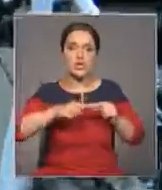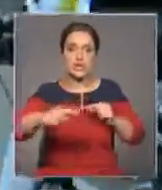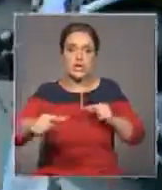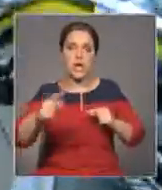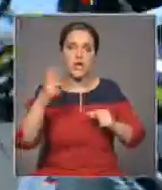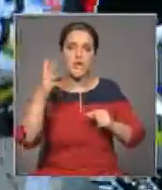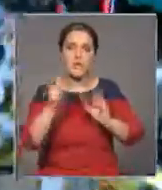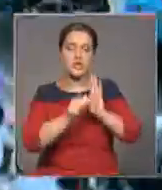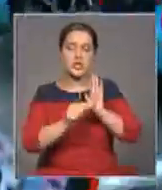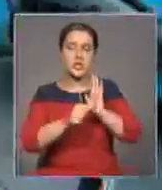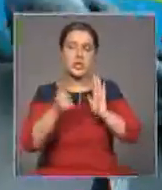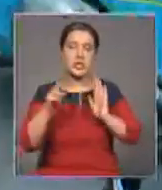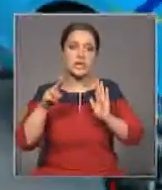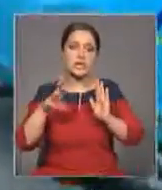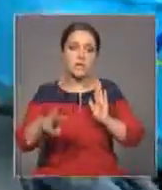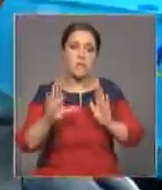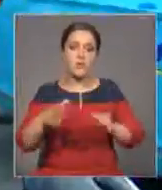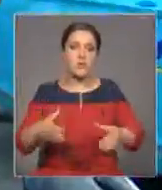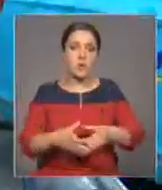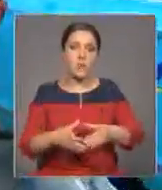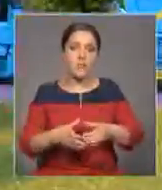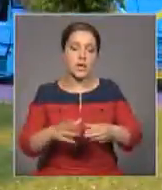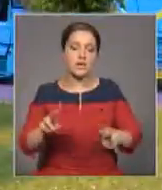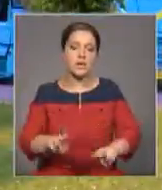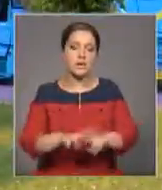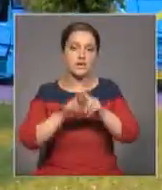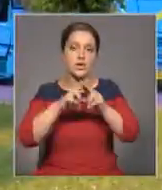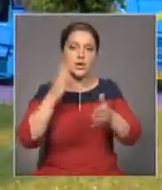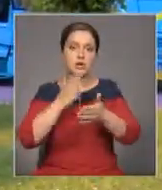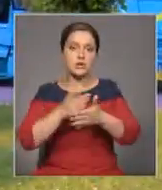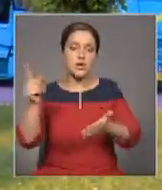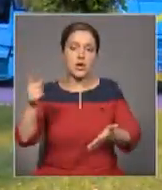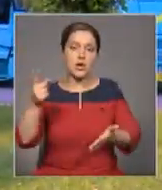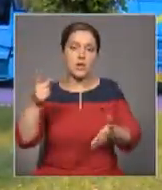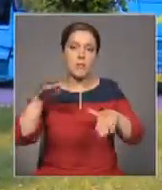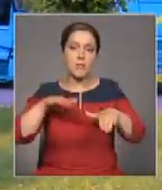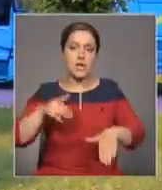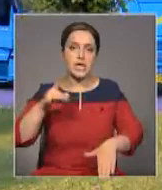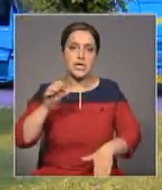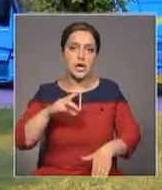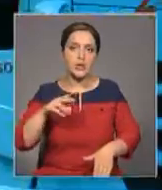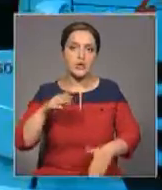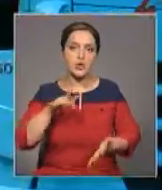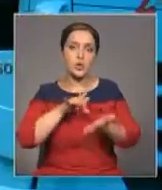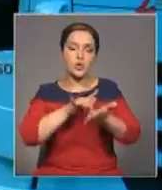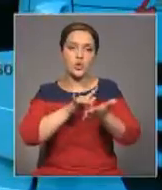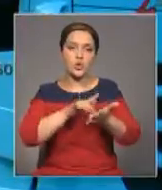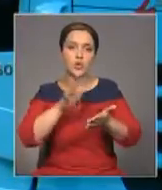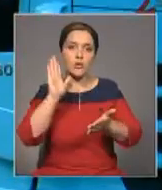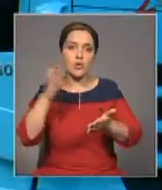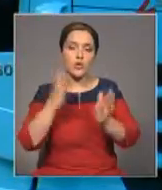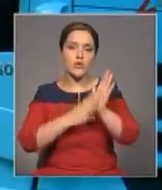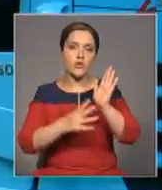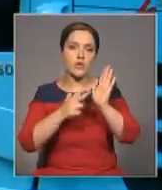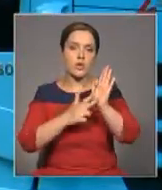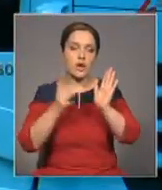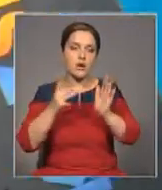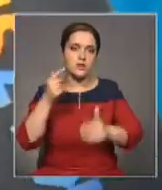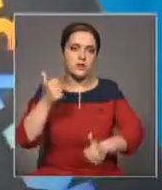263 километра. Команда Астана лидирует в гранд-туре, который, к слову, организовывается в 98-й раз.